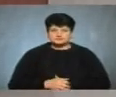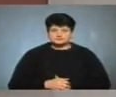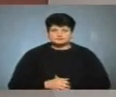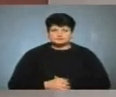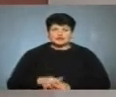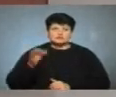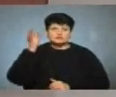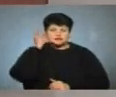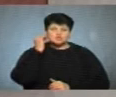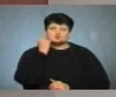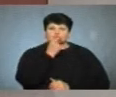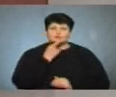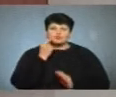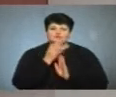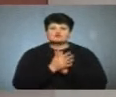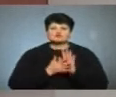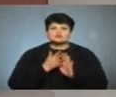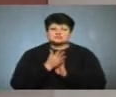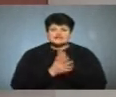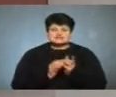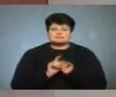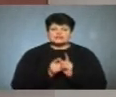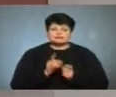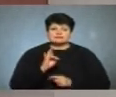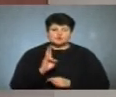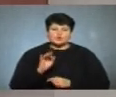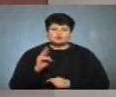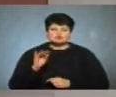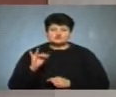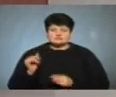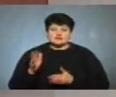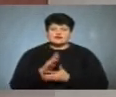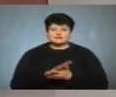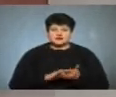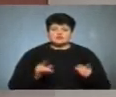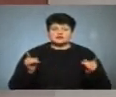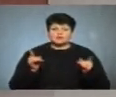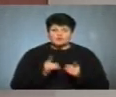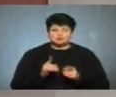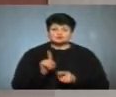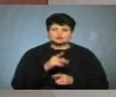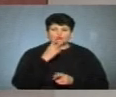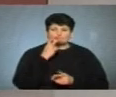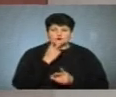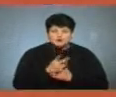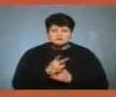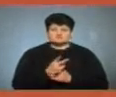Нагадаю, що мовою жестів наш ефір перекладає Надія Куцовська. І далі коротко про те, що покажемо сьогодні у програмі.